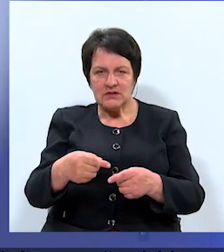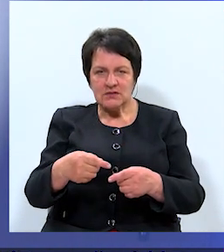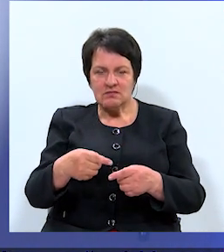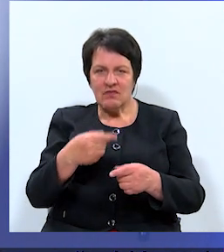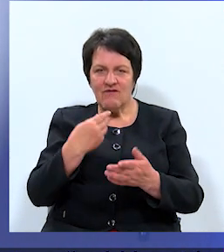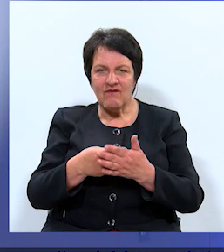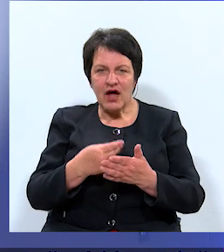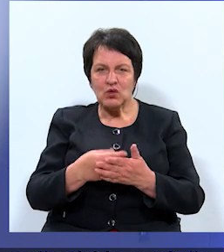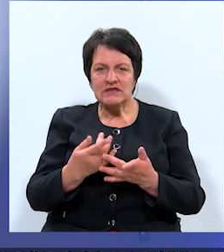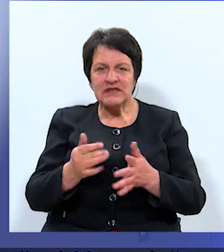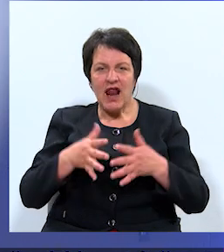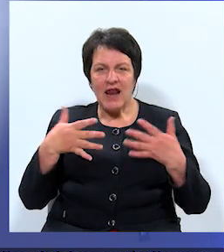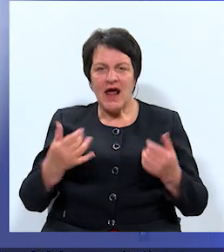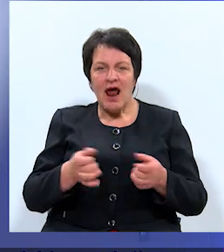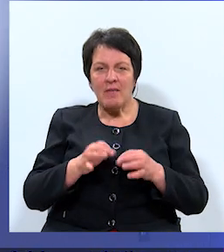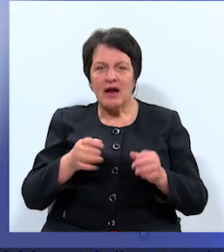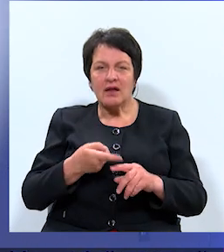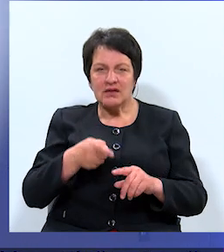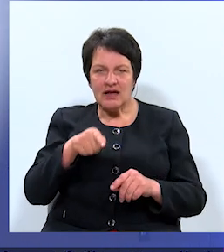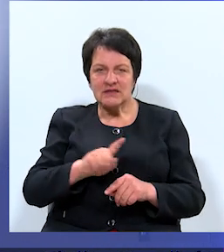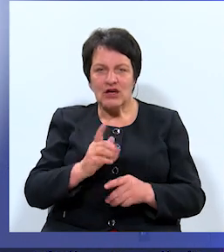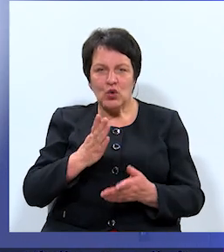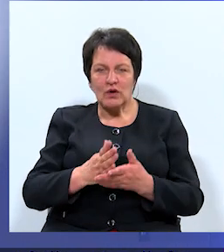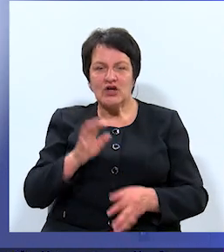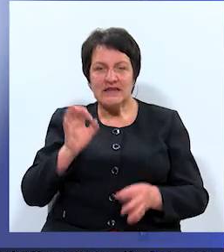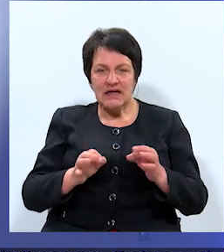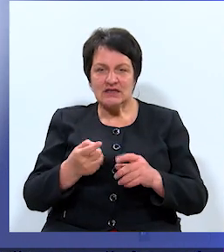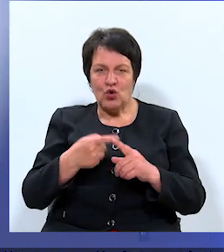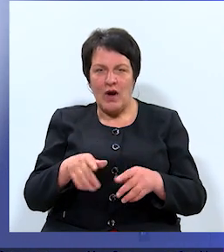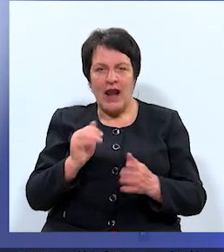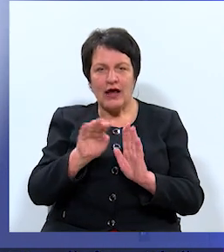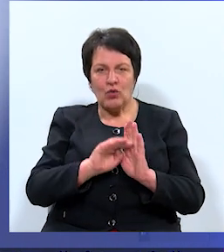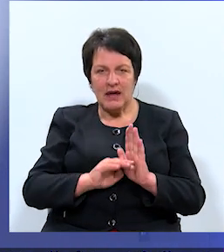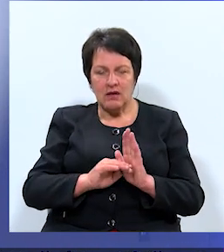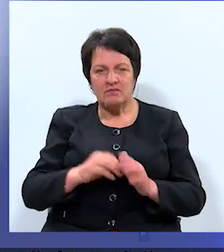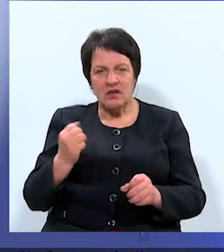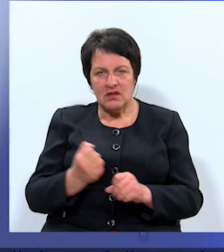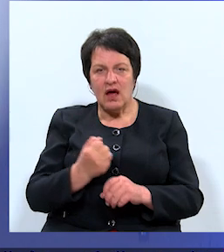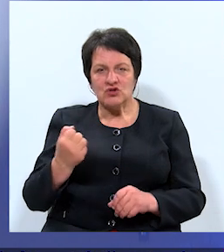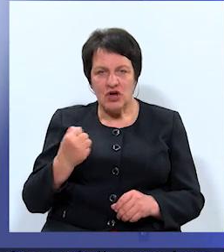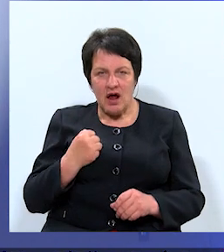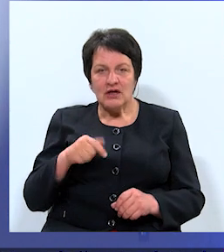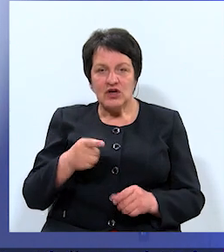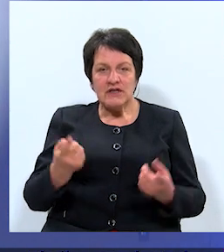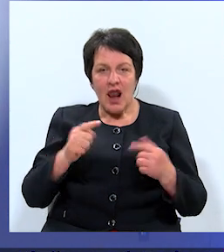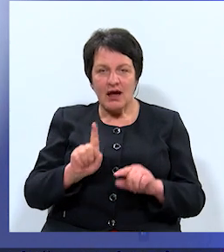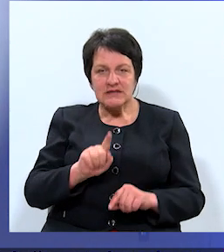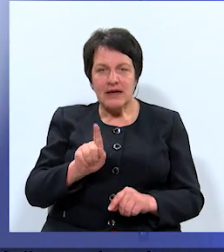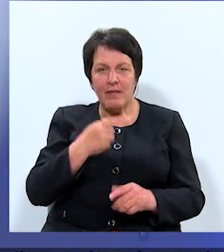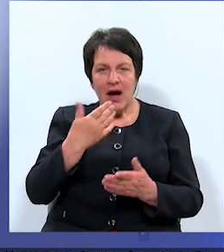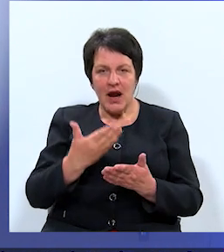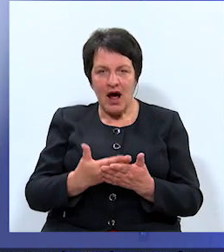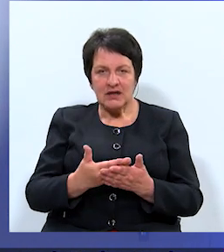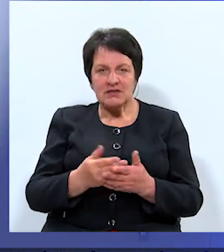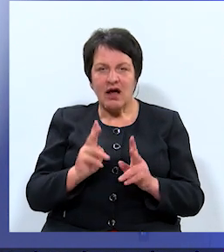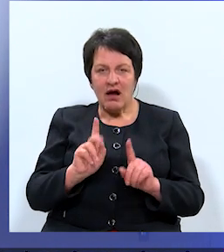vētot, cik lielā mērā tās ir notikušas tiesiski un likumīgi. Diemžēl šis laiks ir parādījis,